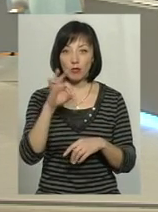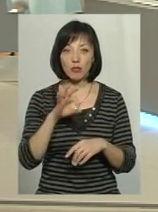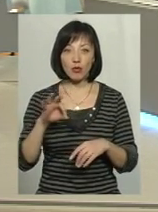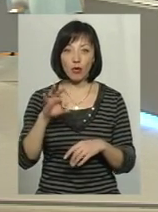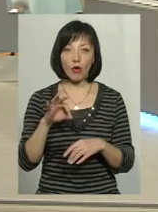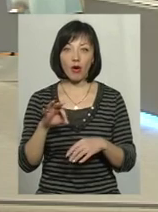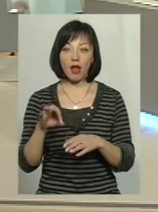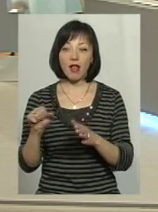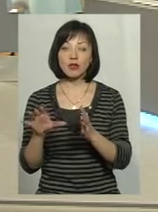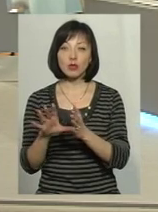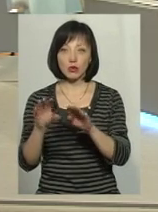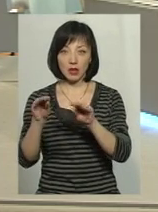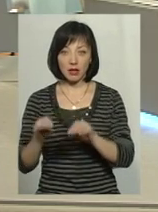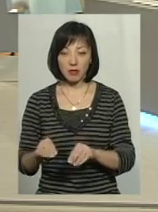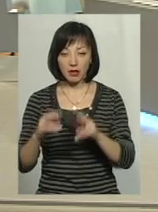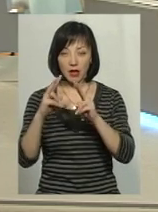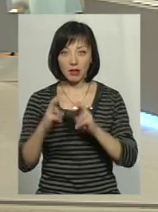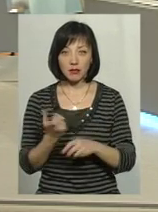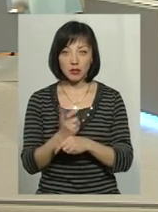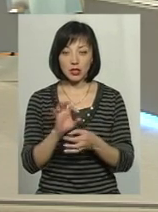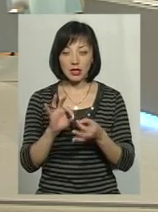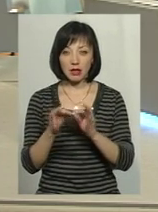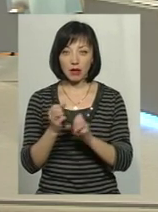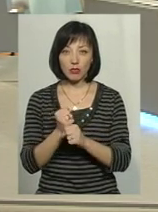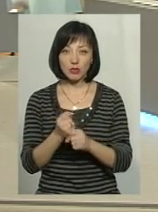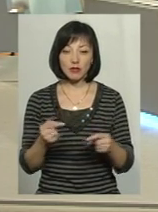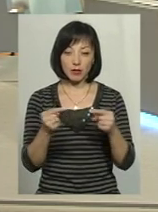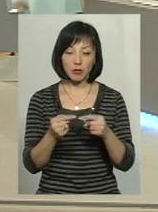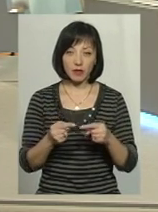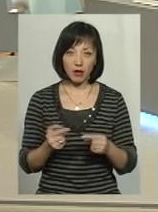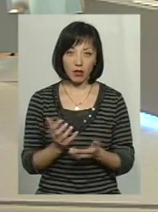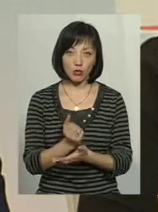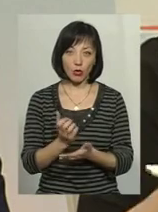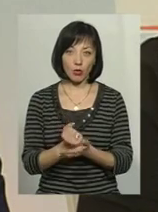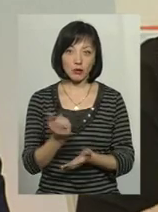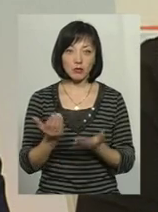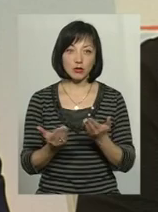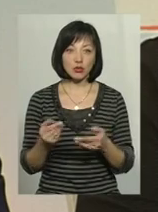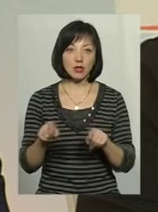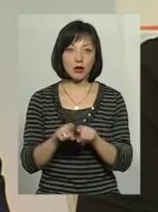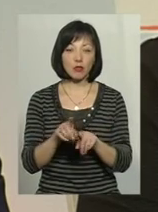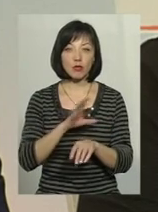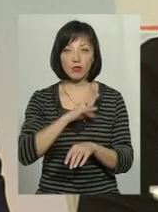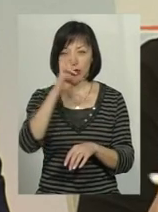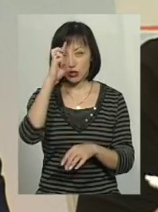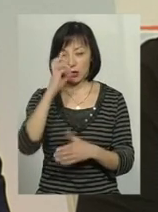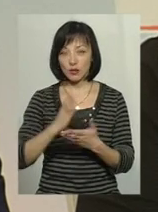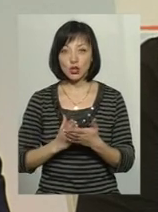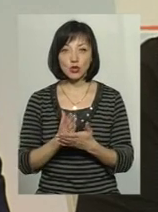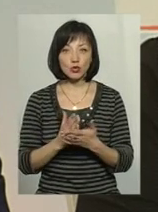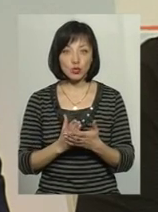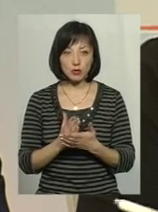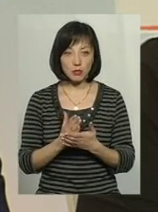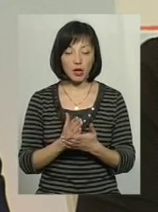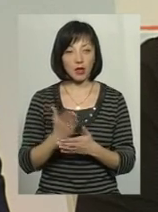електронну декларацію. Тому що ми вже робимо аналіз, більш детально робили, чи відповідали більш-менш доходам. Якщо, по-такому, він був на державній службі,